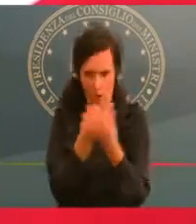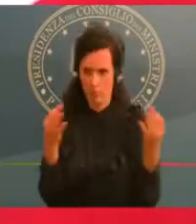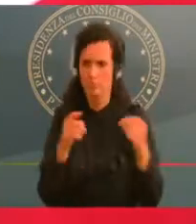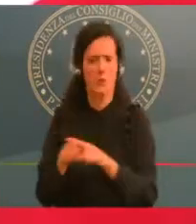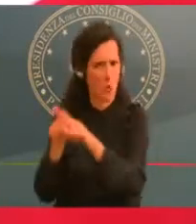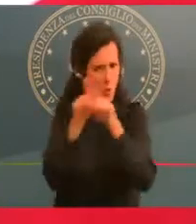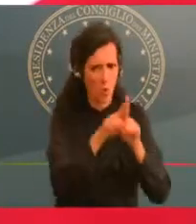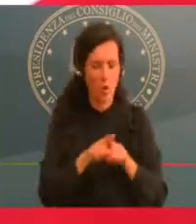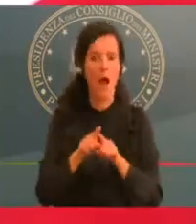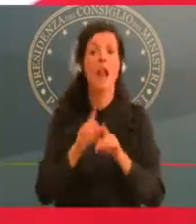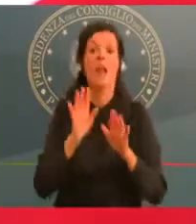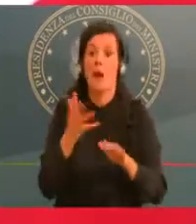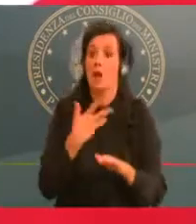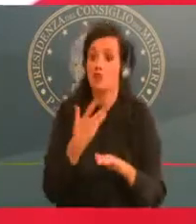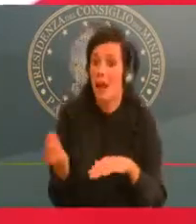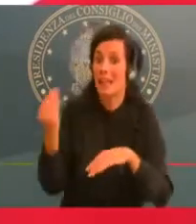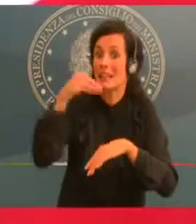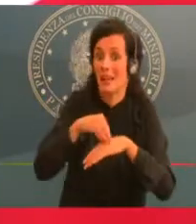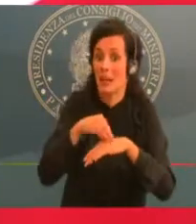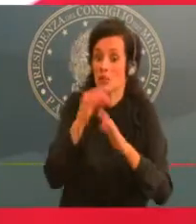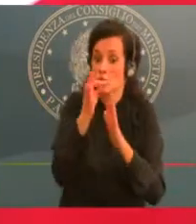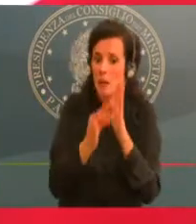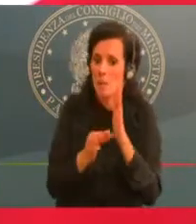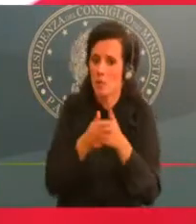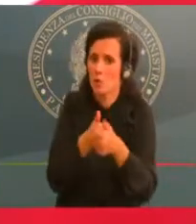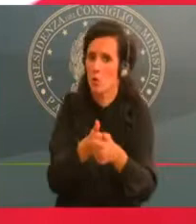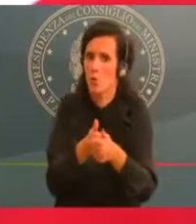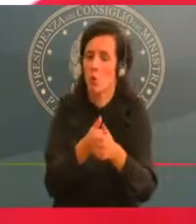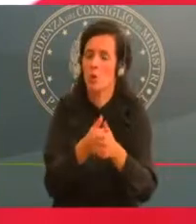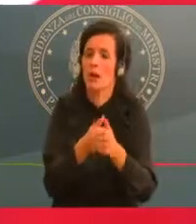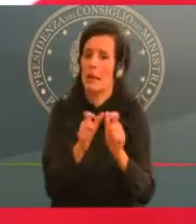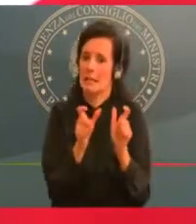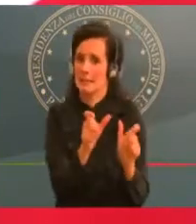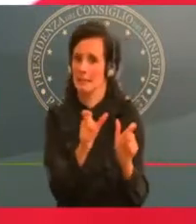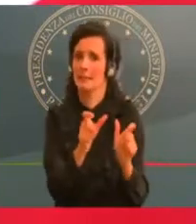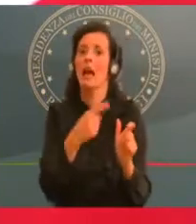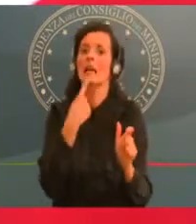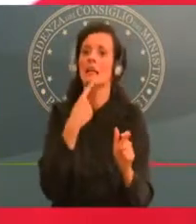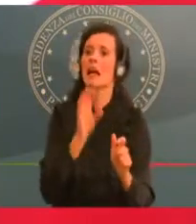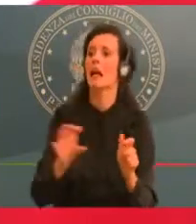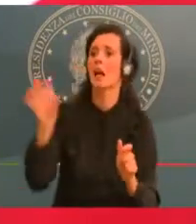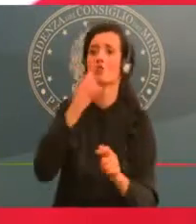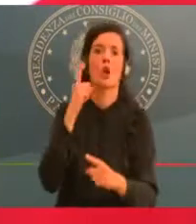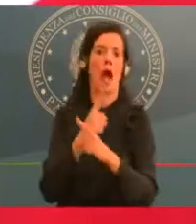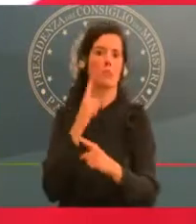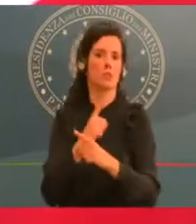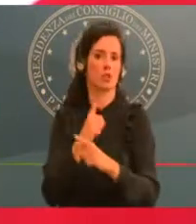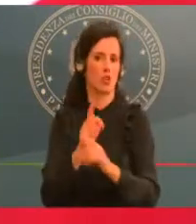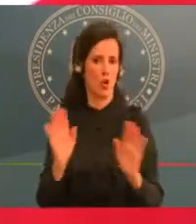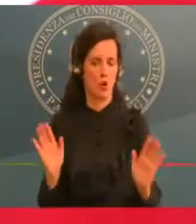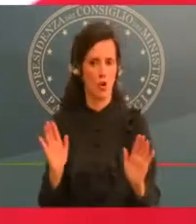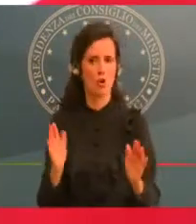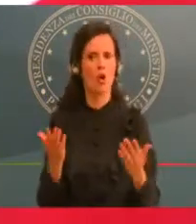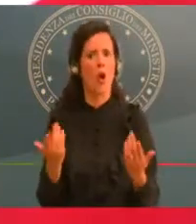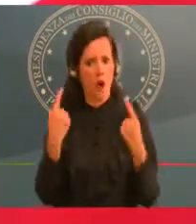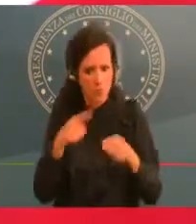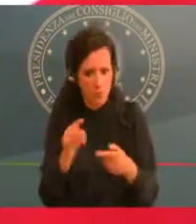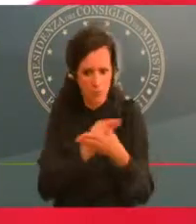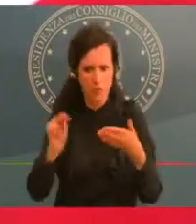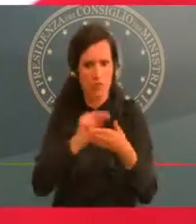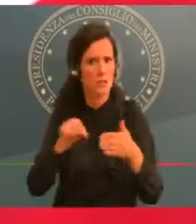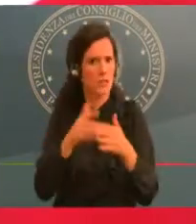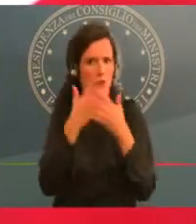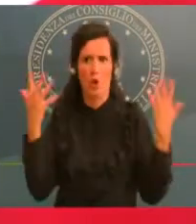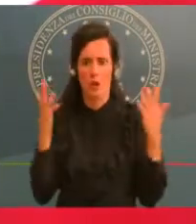bianco. Quindi una volta condiviso questo impianto, questo regime restrittivo, le conseguenze sono automatiche perché